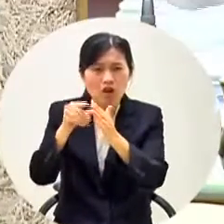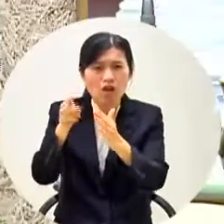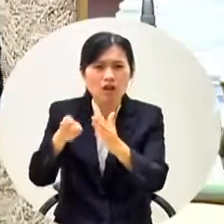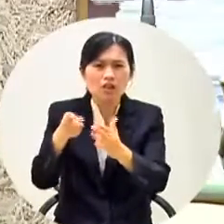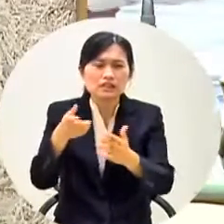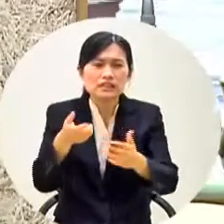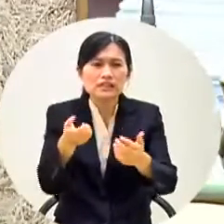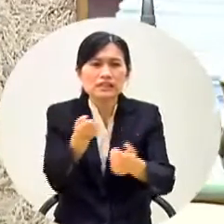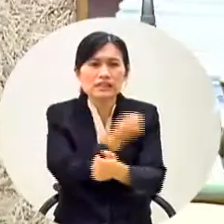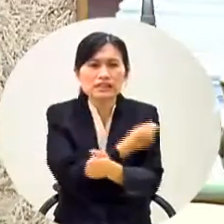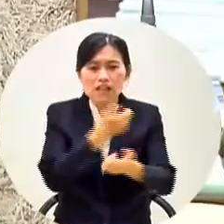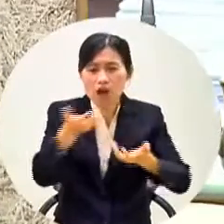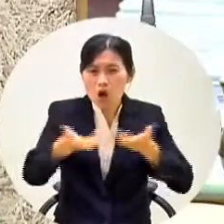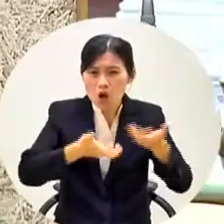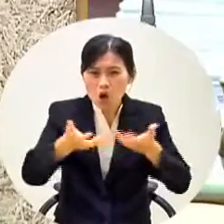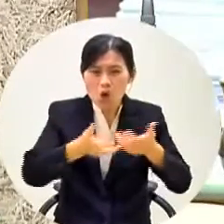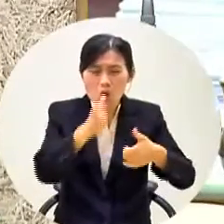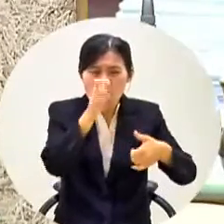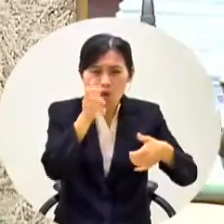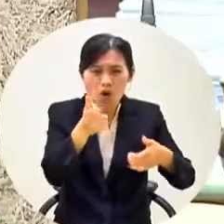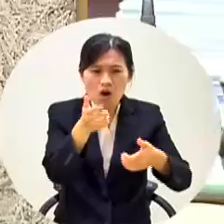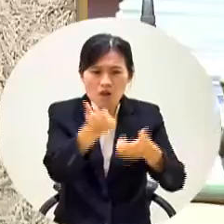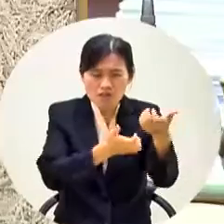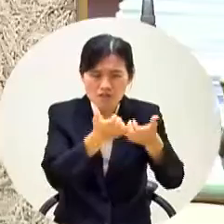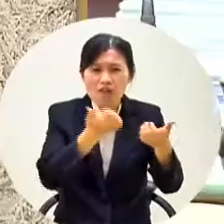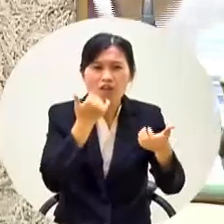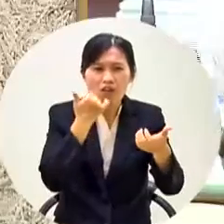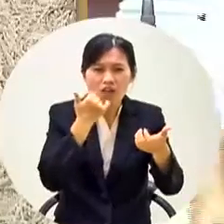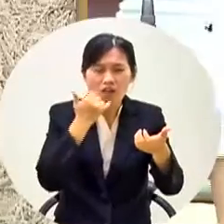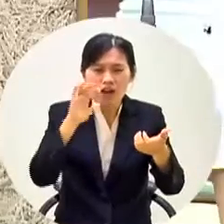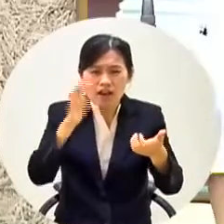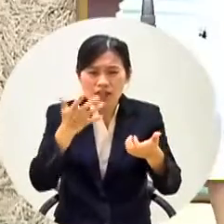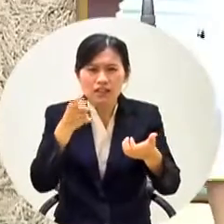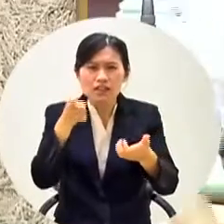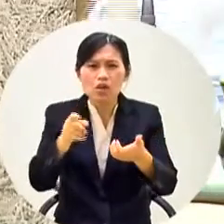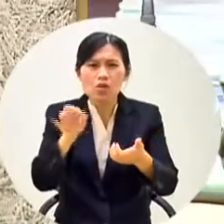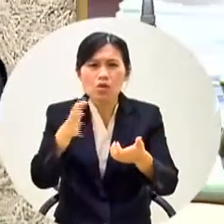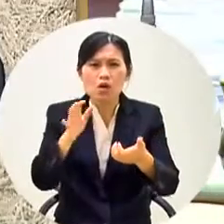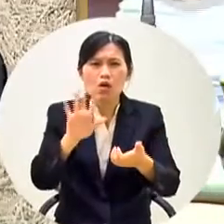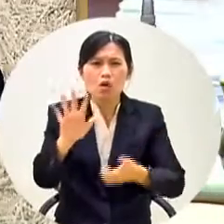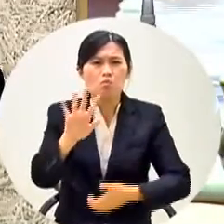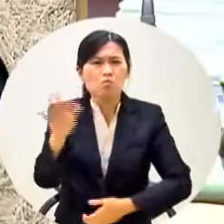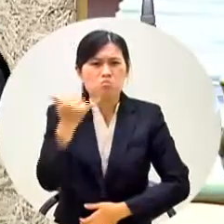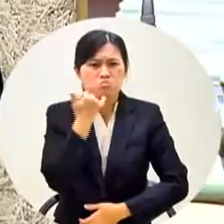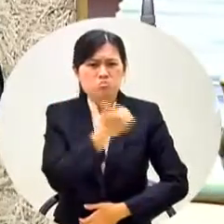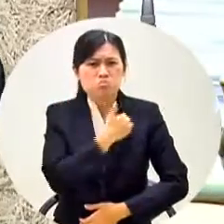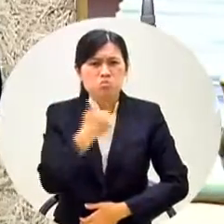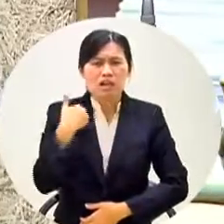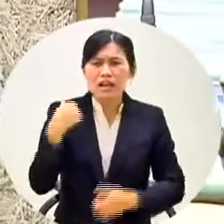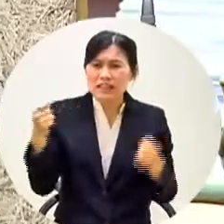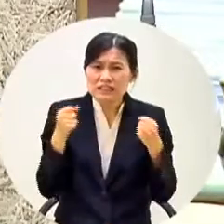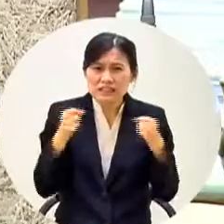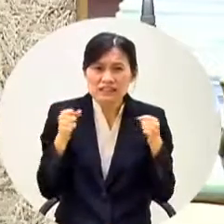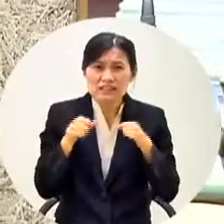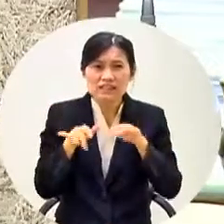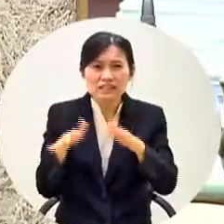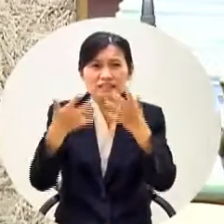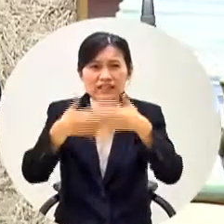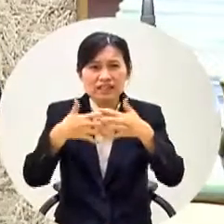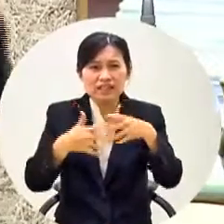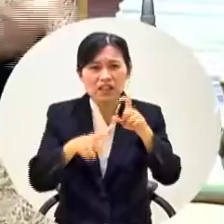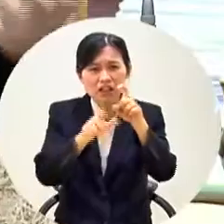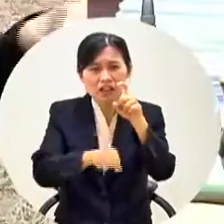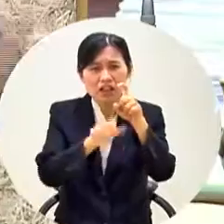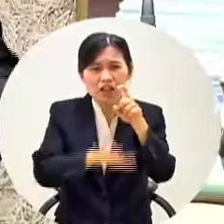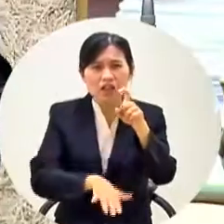你要個別還可以解釋這是不可能的議員怎麼會不可能我要養氣機我要十月底前